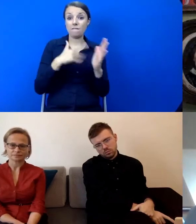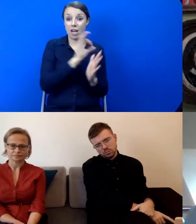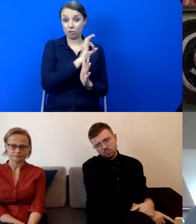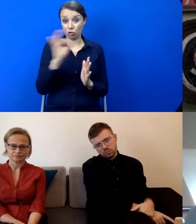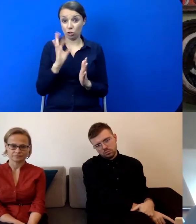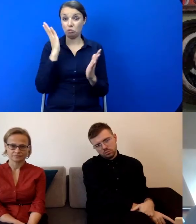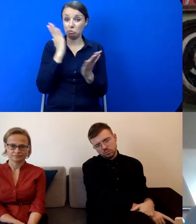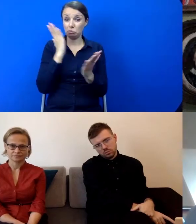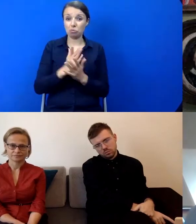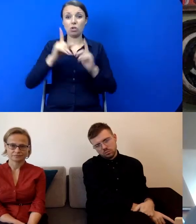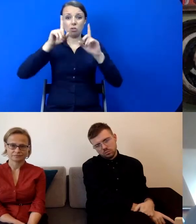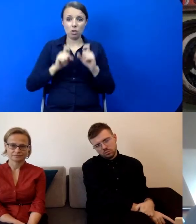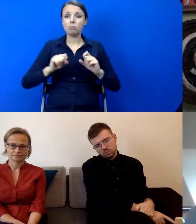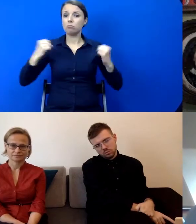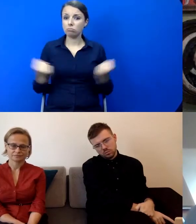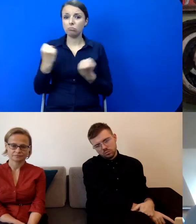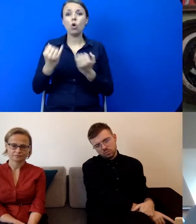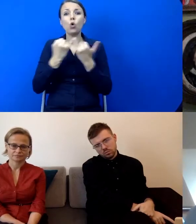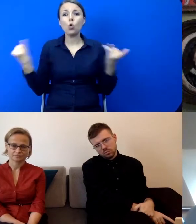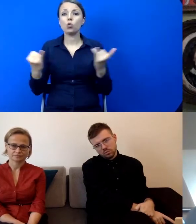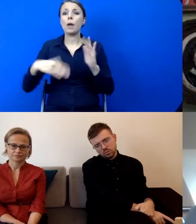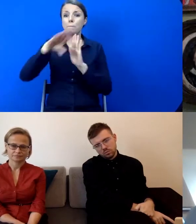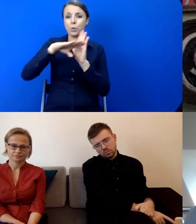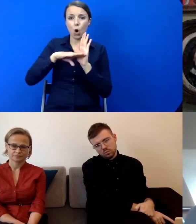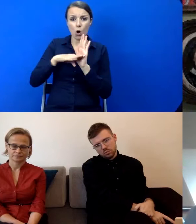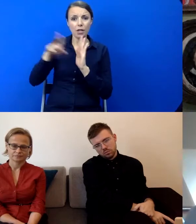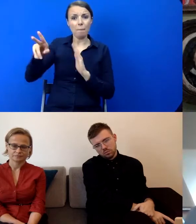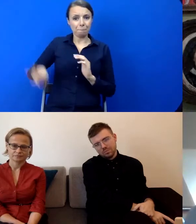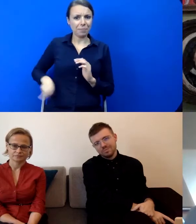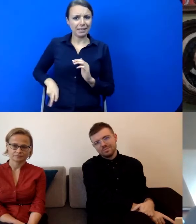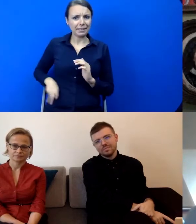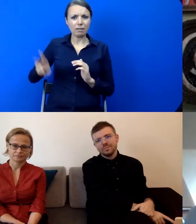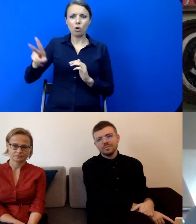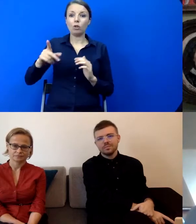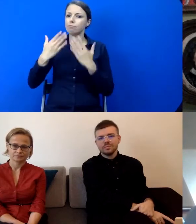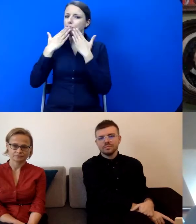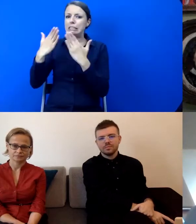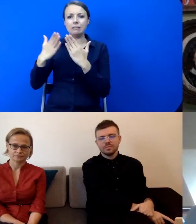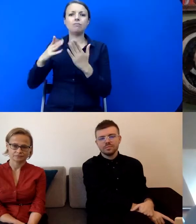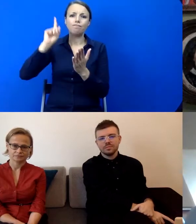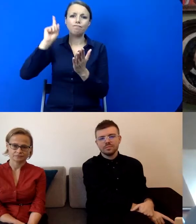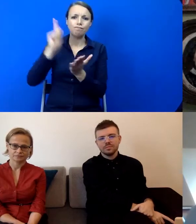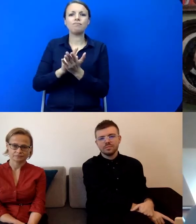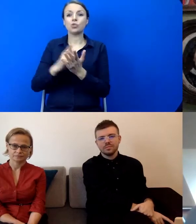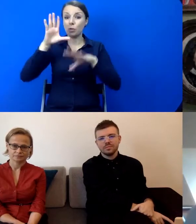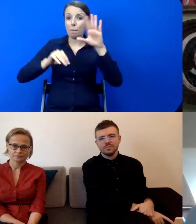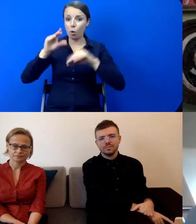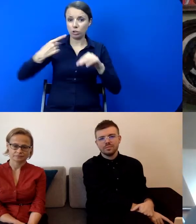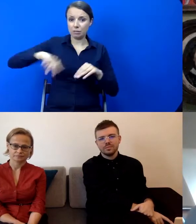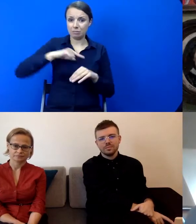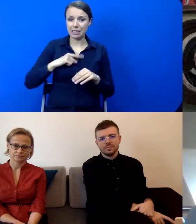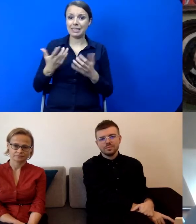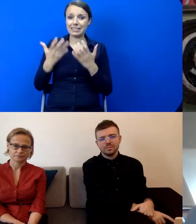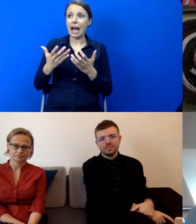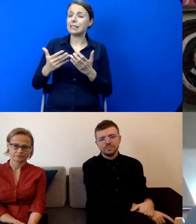wdrażane takie programy ministerialne, które ratują nasz budżet i pozwalają na zakupy. O tych zakupach oczywiście